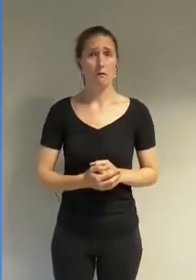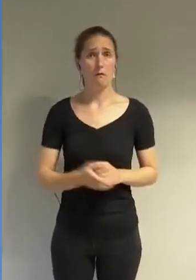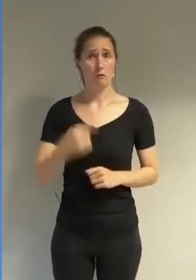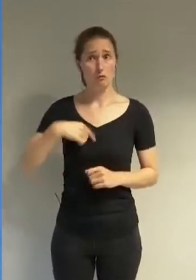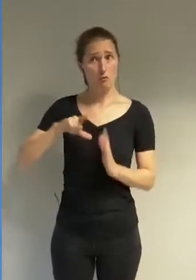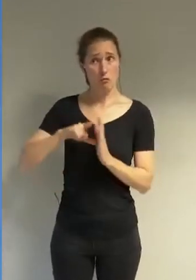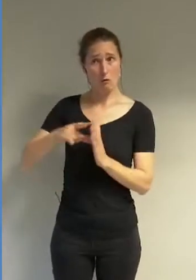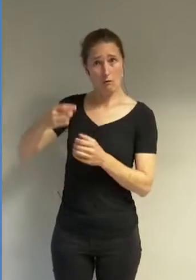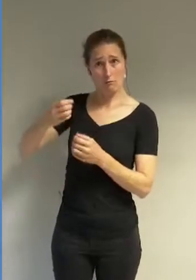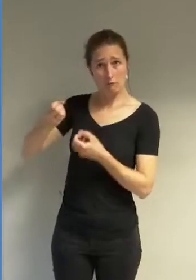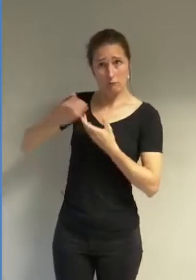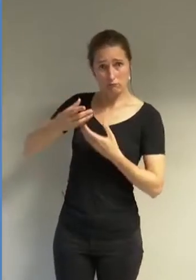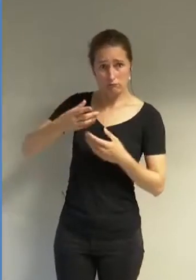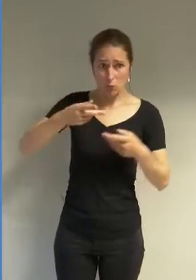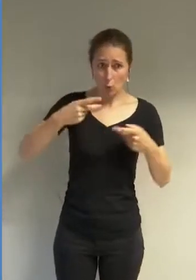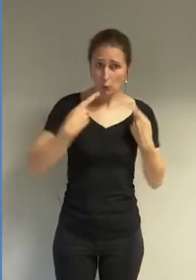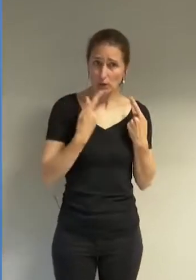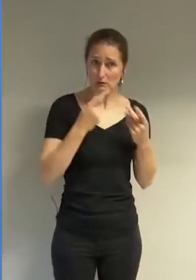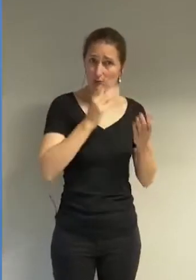la légitimité pour cela